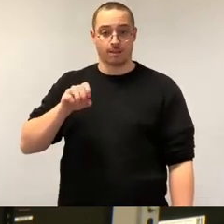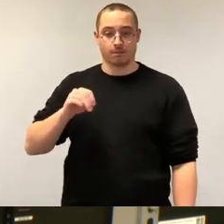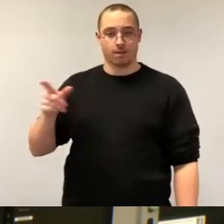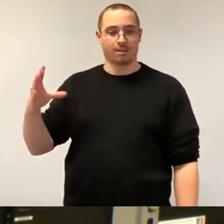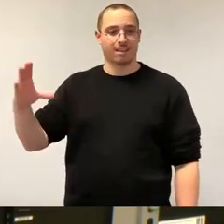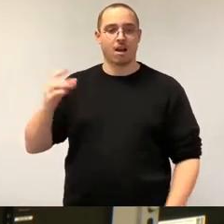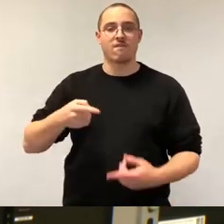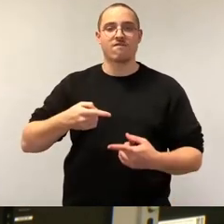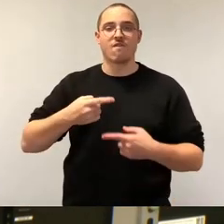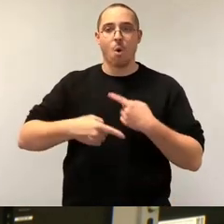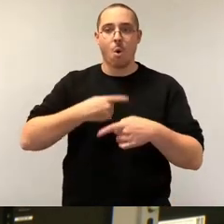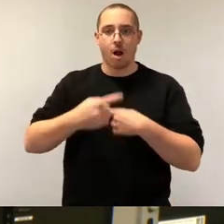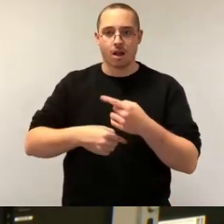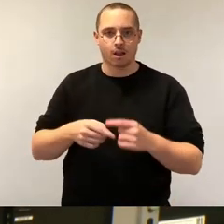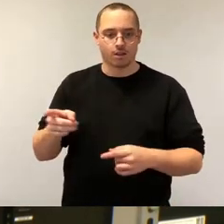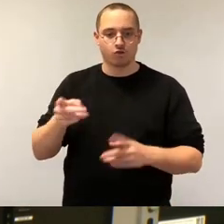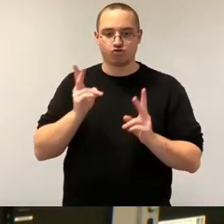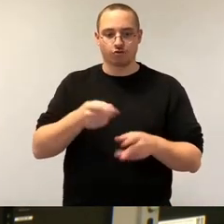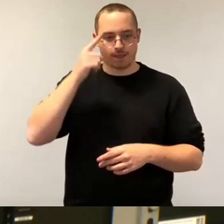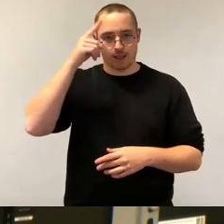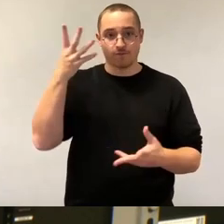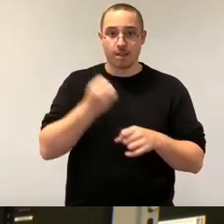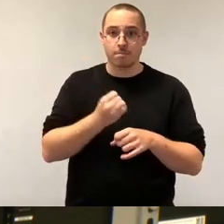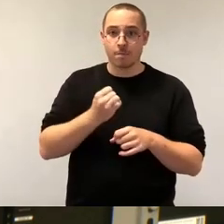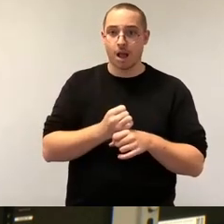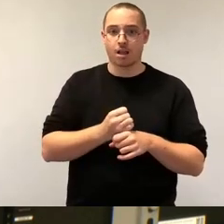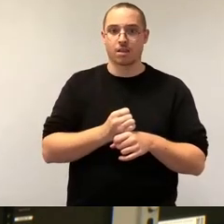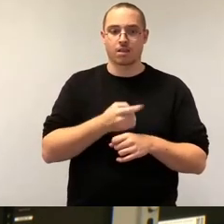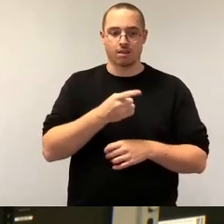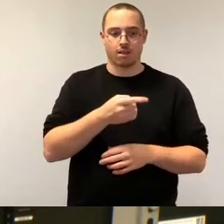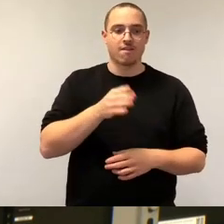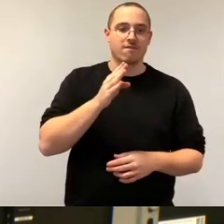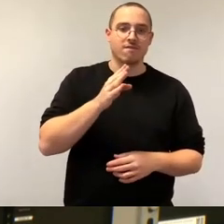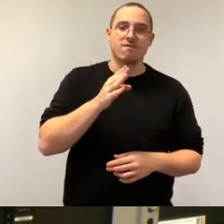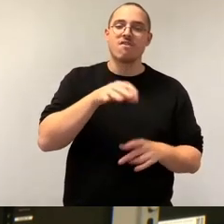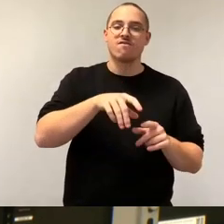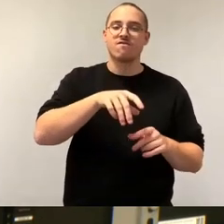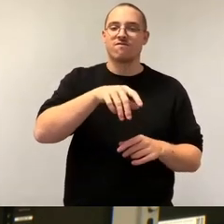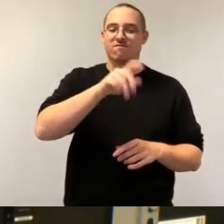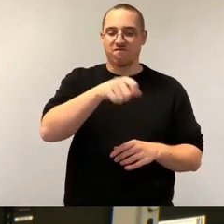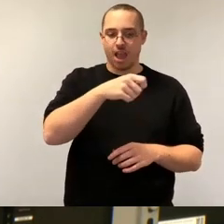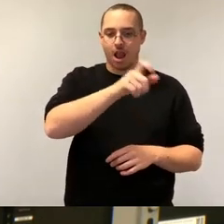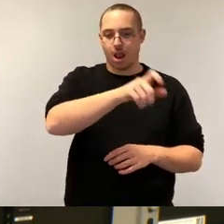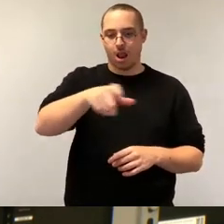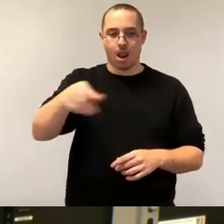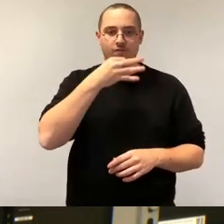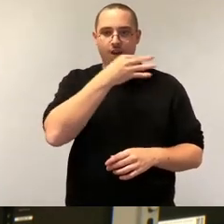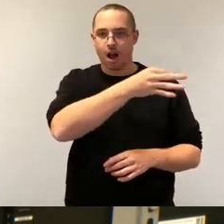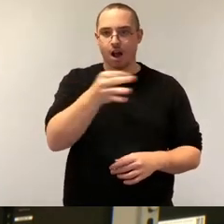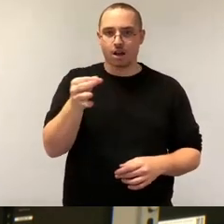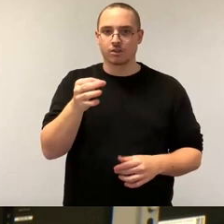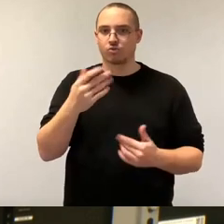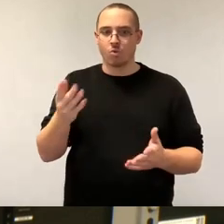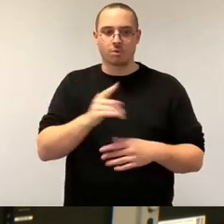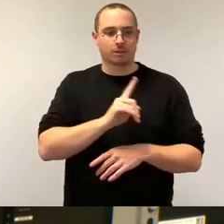gefragt, kaum informiert wurde, Vergangenheit und wir auch eigentlich nicht beteiligt werden. Um das mal